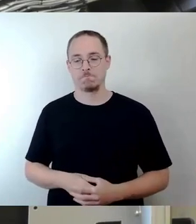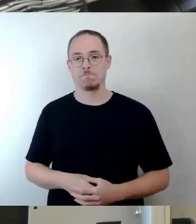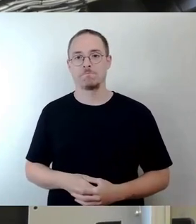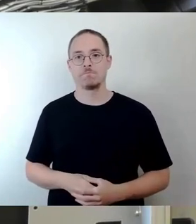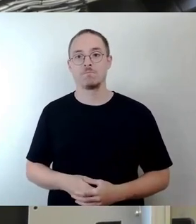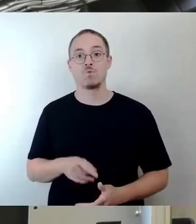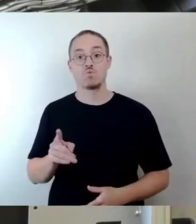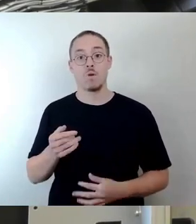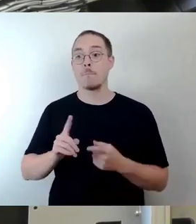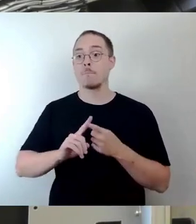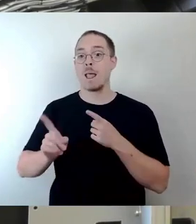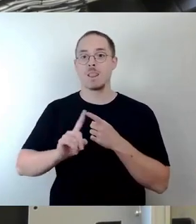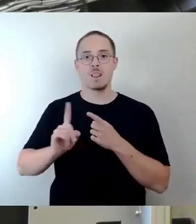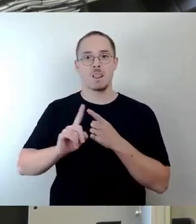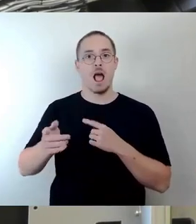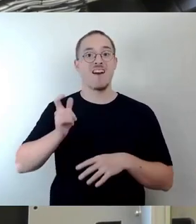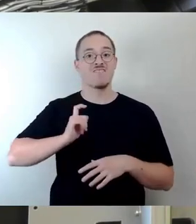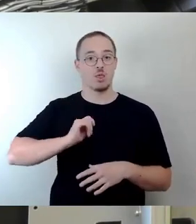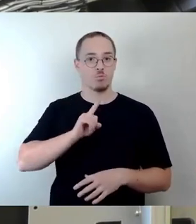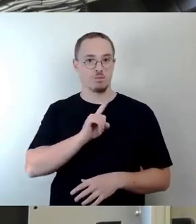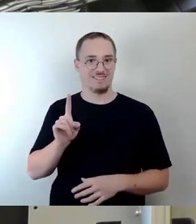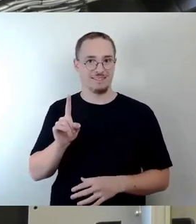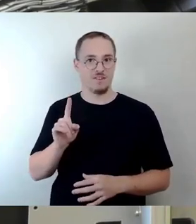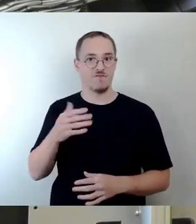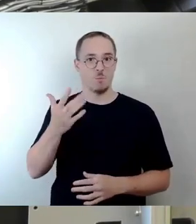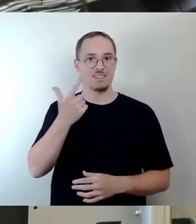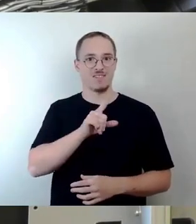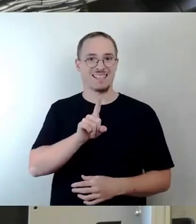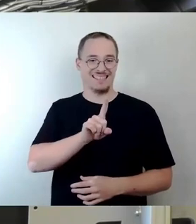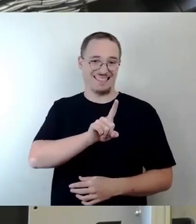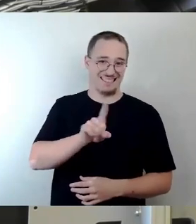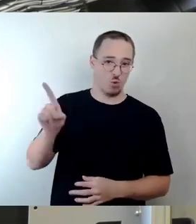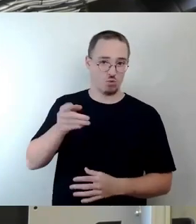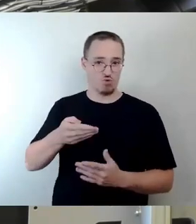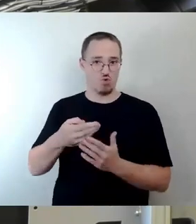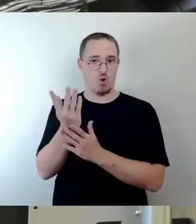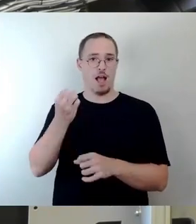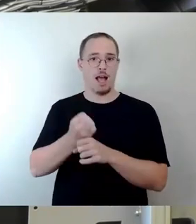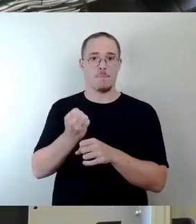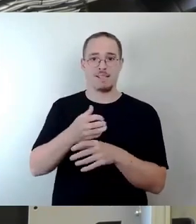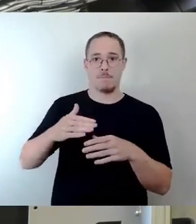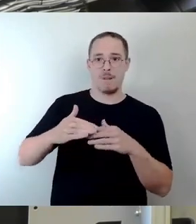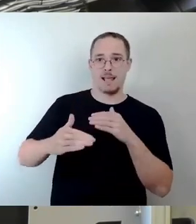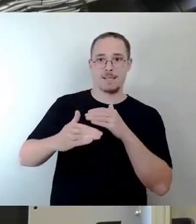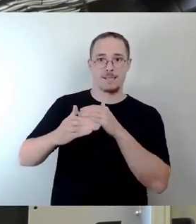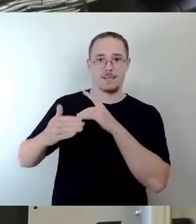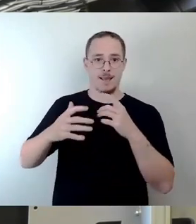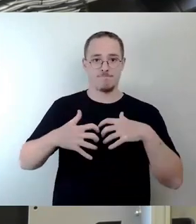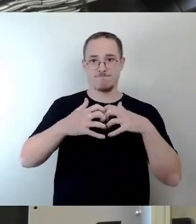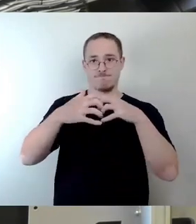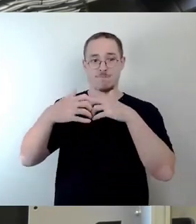uns bis zu 25.000 neue Arbeitsplätze oben im Dresdner Norden bringen. Nun gibt es den Dresdner